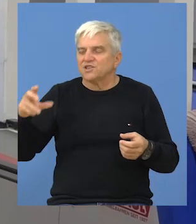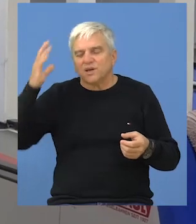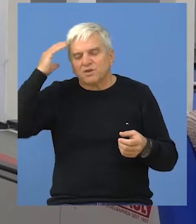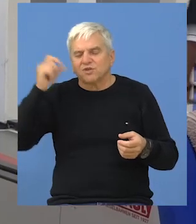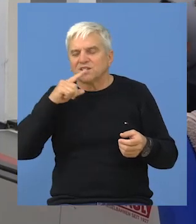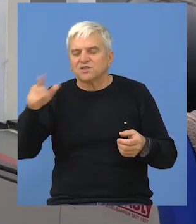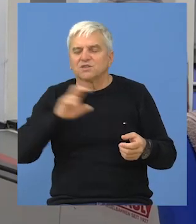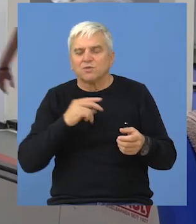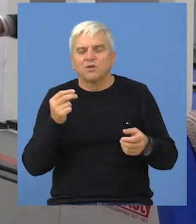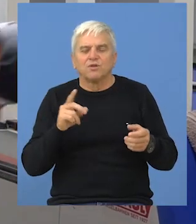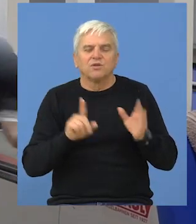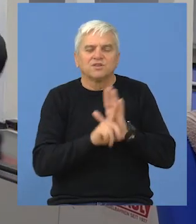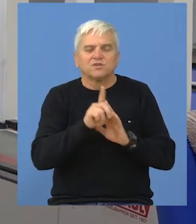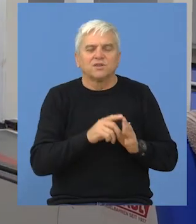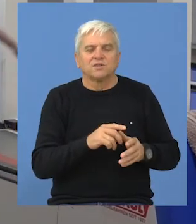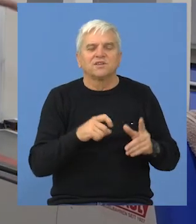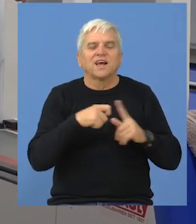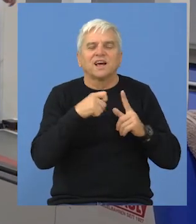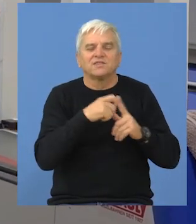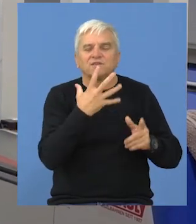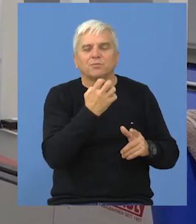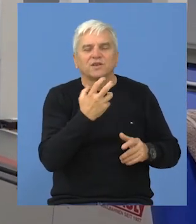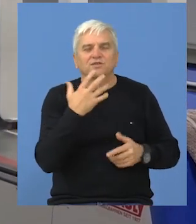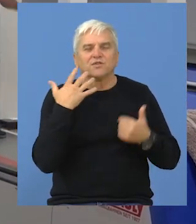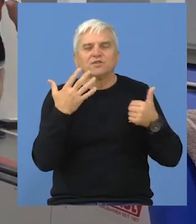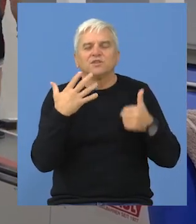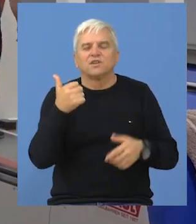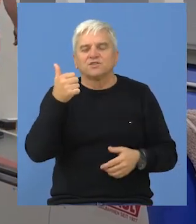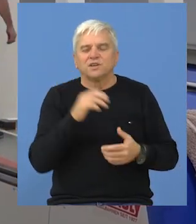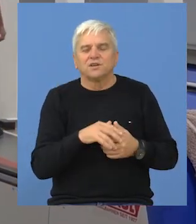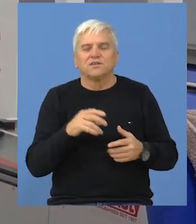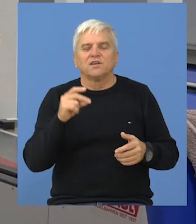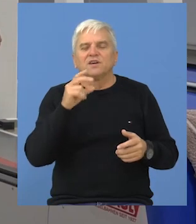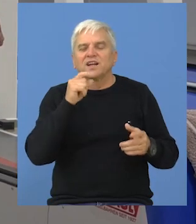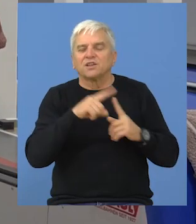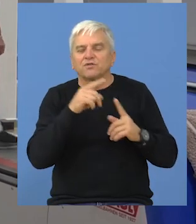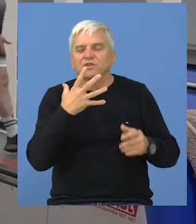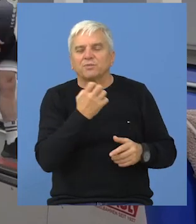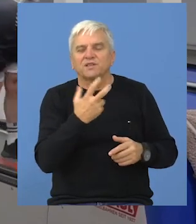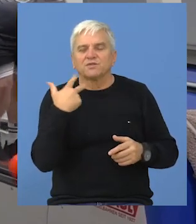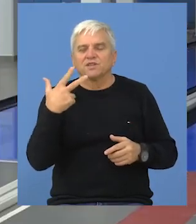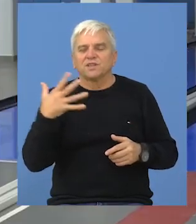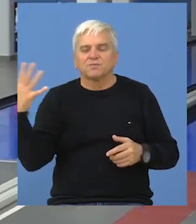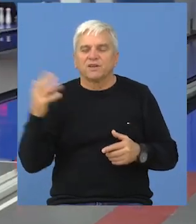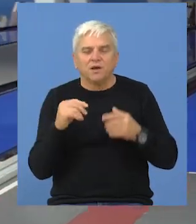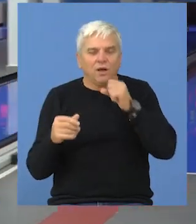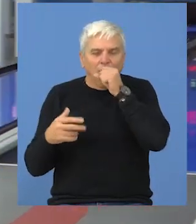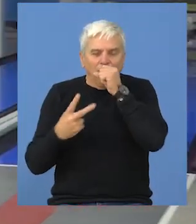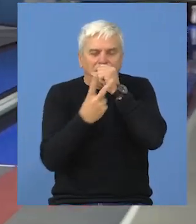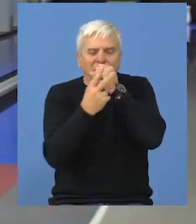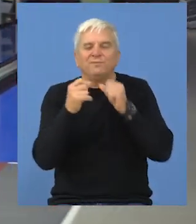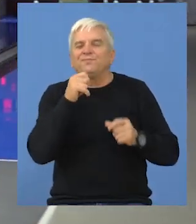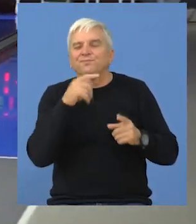Bačkog radišta zabeležili su sledeće rezultate. Kaćanski 561, Radatović 535,